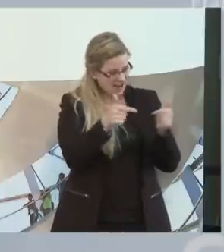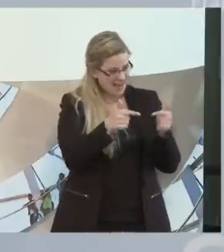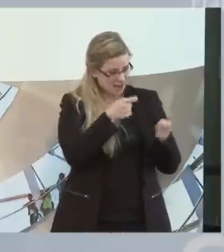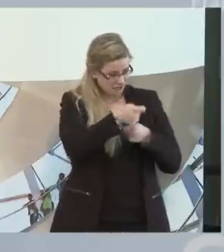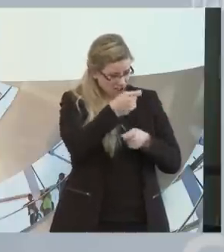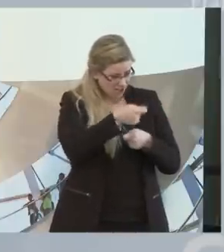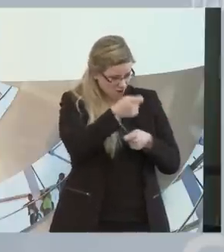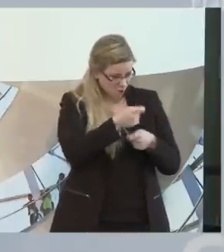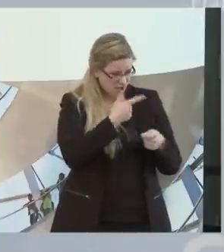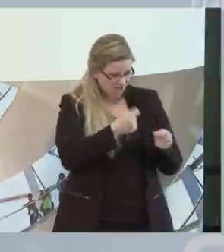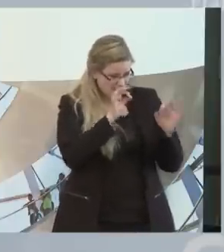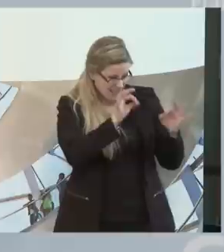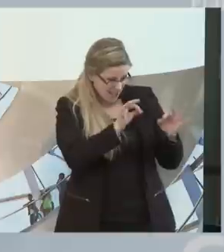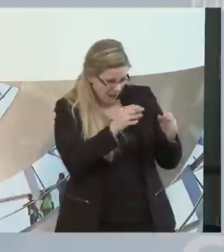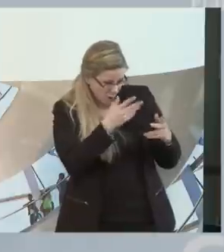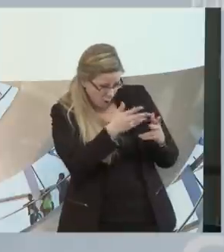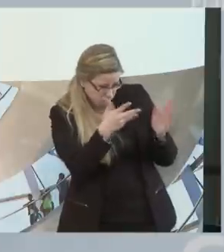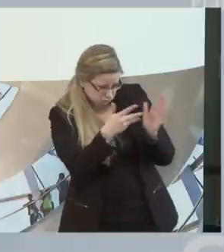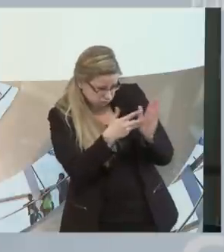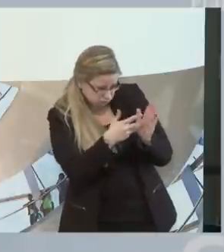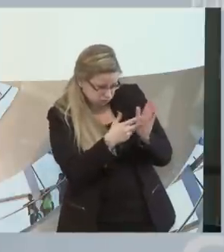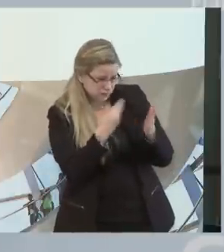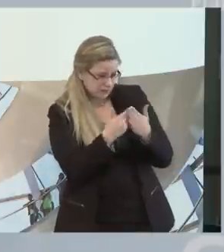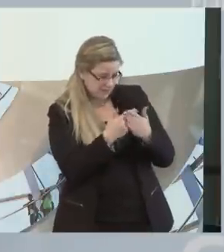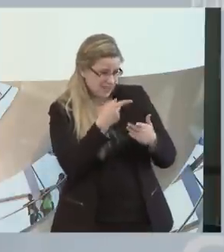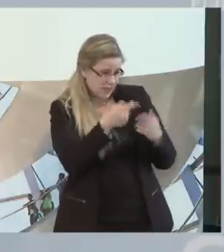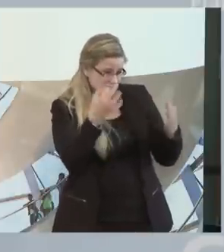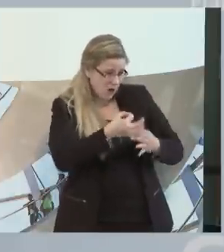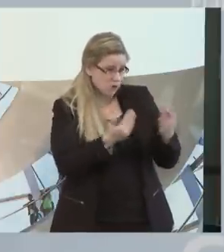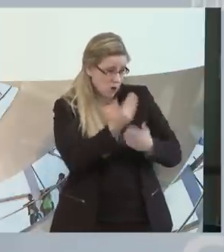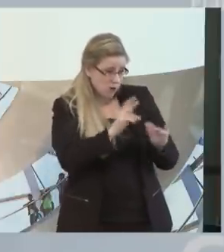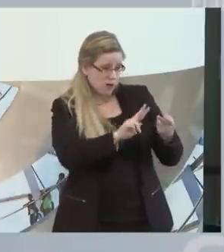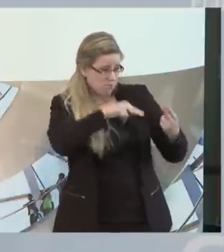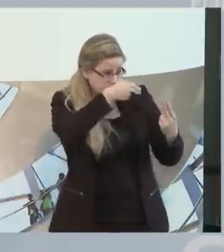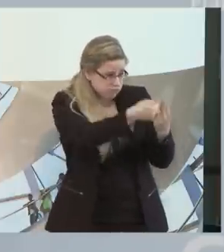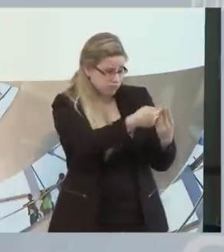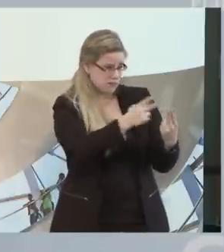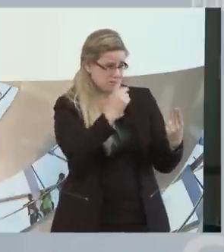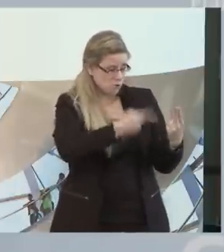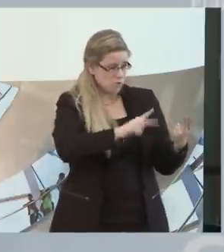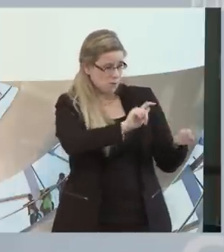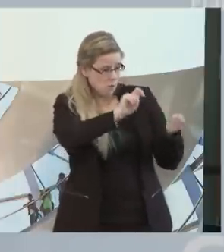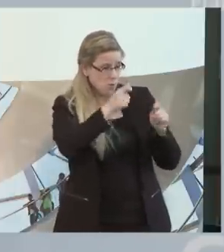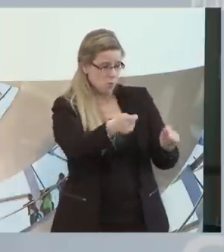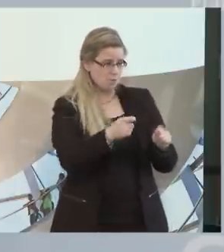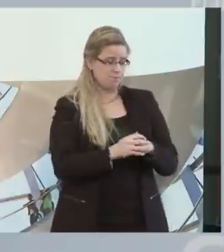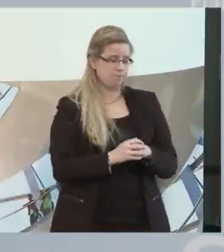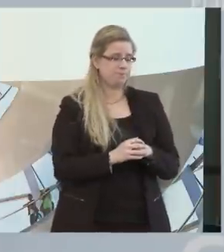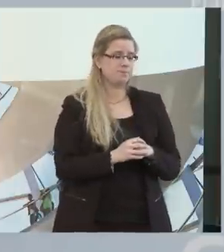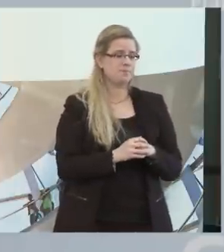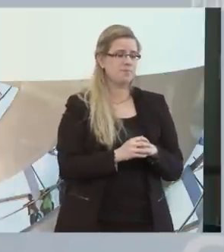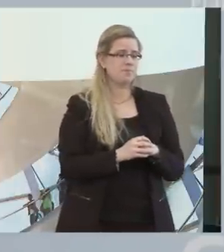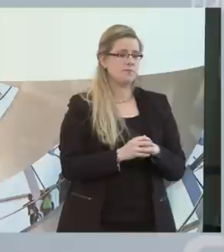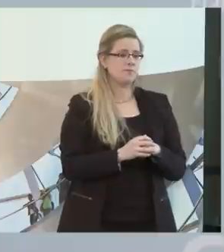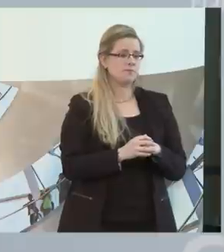passgenau für diesen Personenkreis sind. Also das kann ich mit Sicherheit für das Gesundheitsministerium zusagen, dass wir